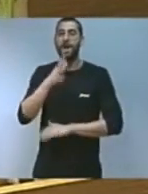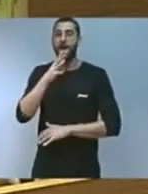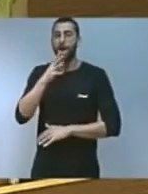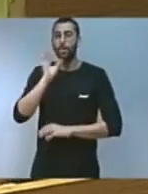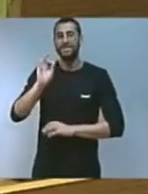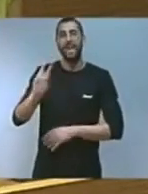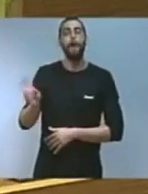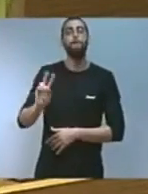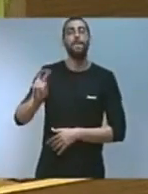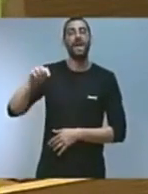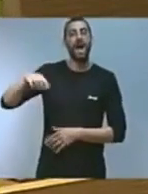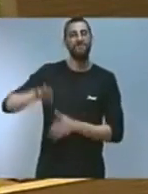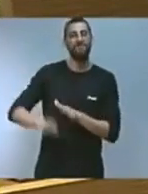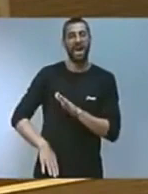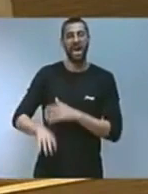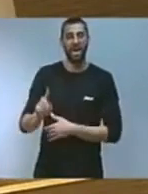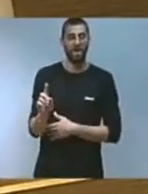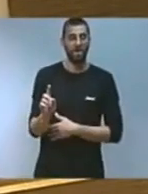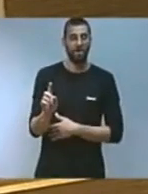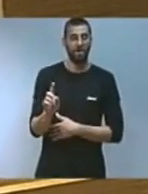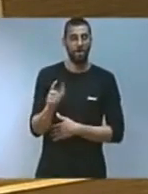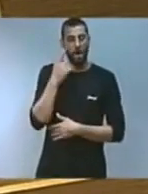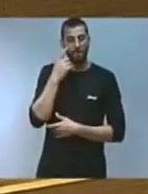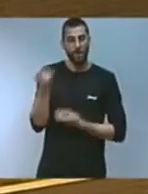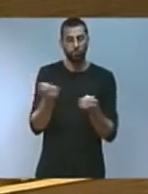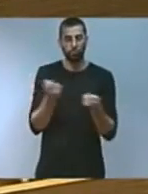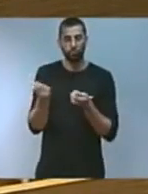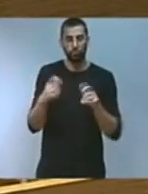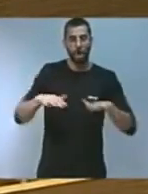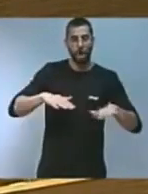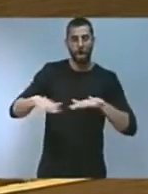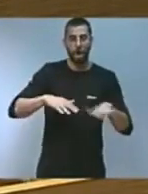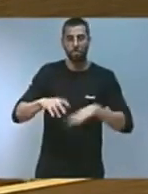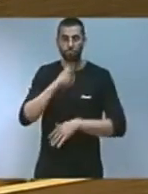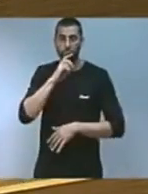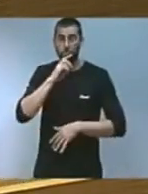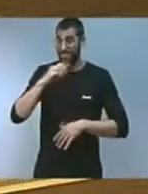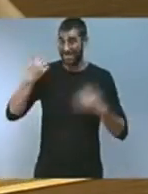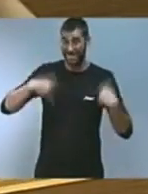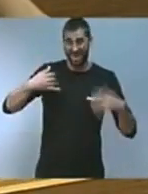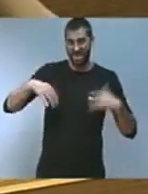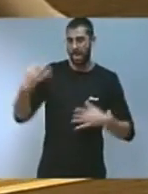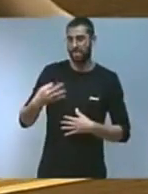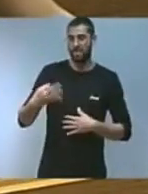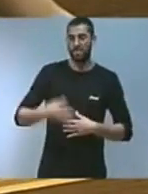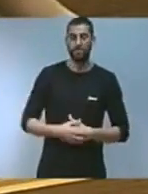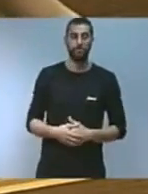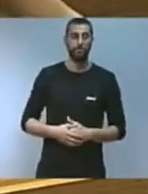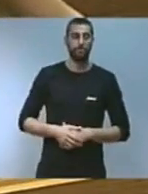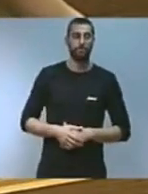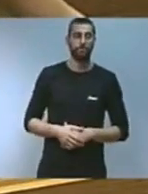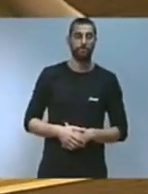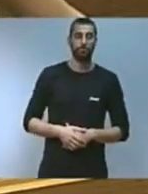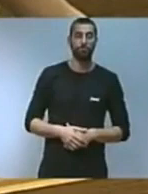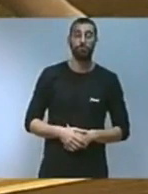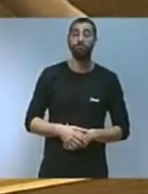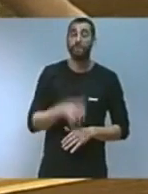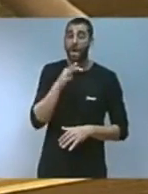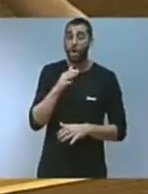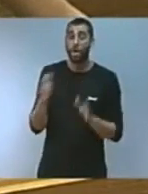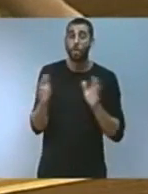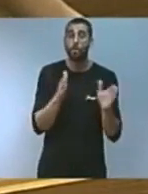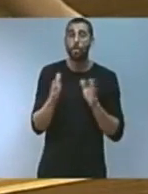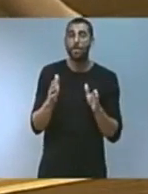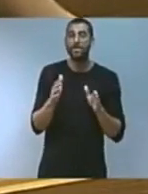a dissenyar i coordinar-nos en les accions que hem de prendre de forma immediata. Senyories, ens trobem en un moment clau de la nostra